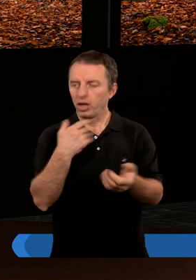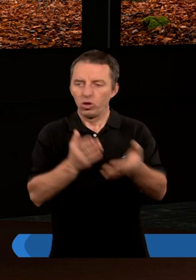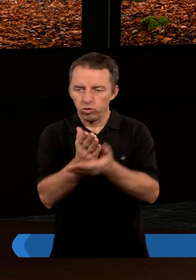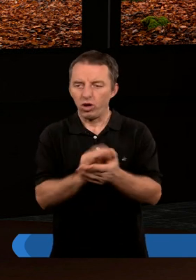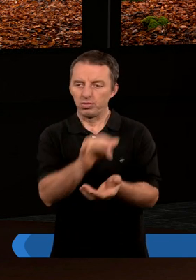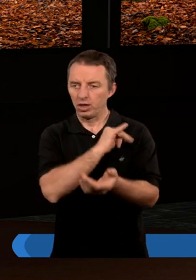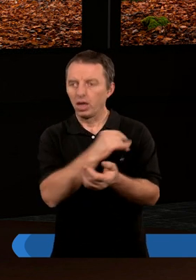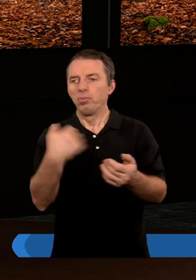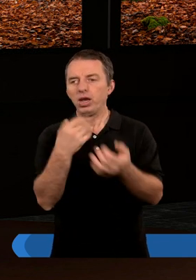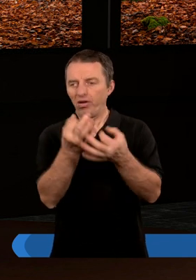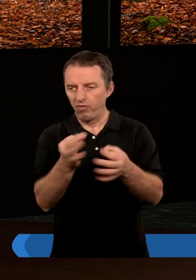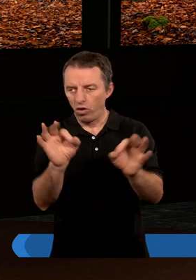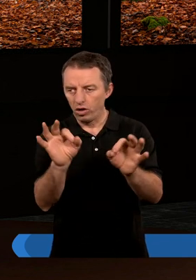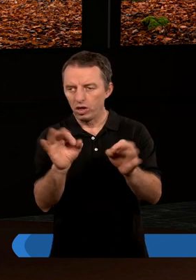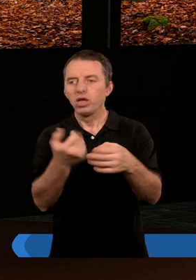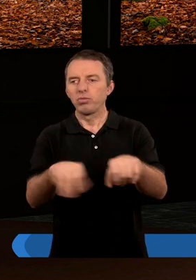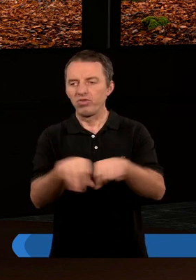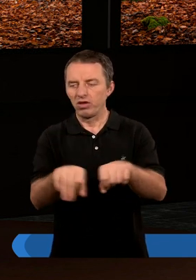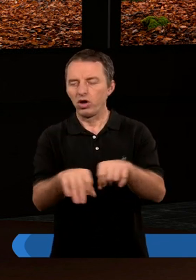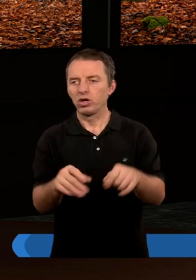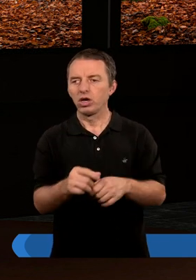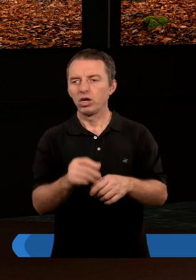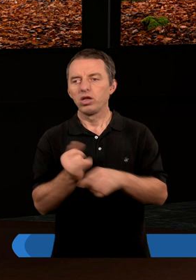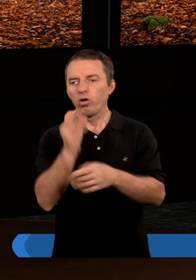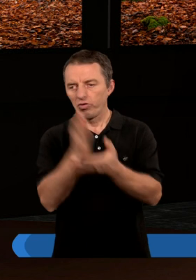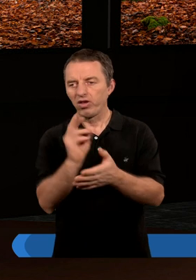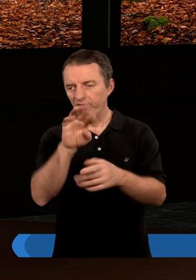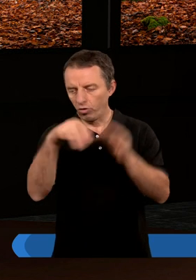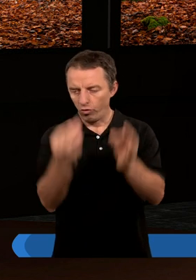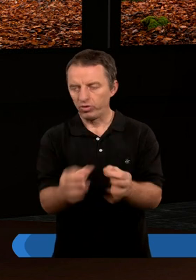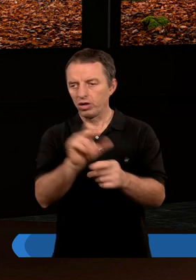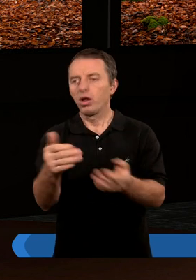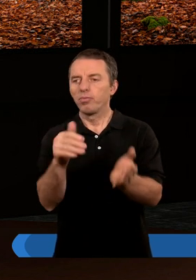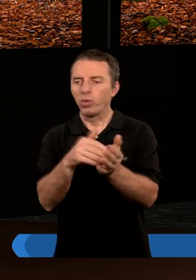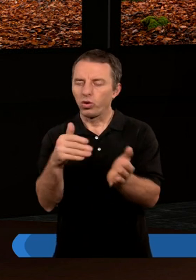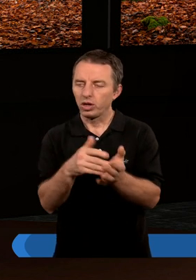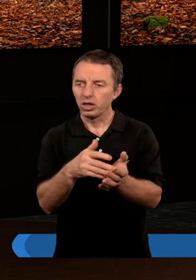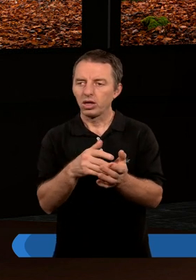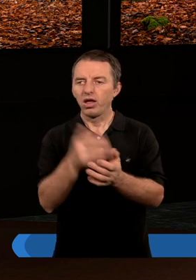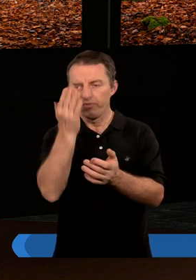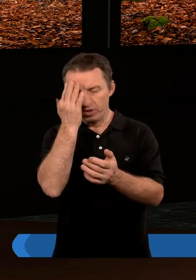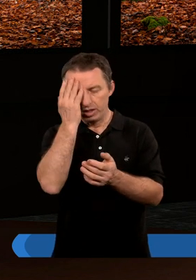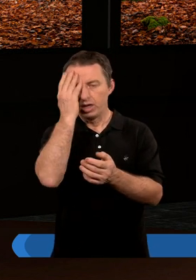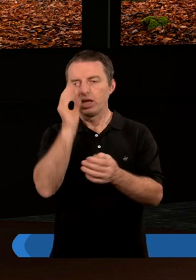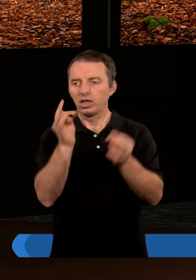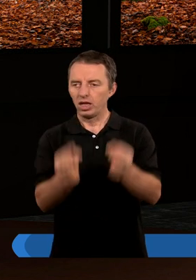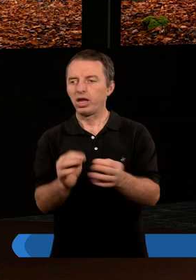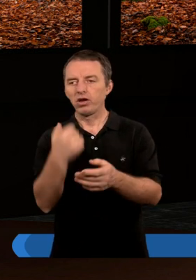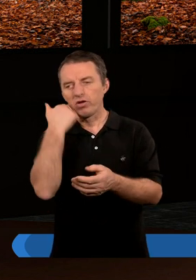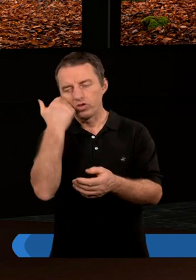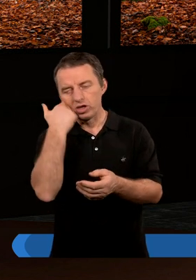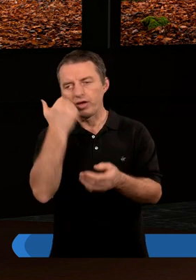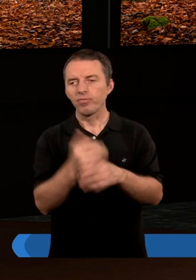byliście sługami grzechu, byliście wolni od sprawiedliwości. Jakież więc wówczas mieliście pożytek z tych rzeczy, których się teraz